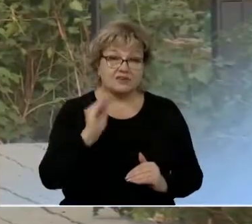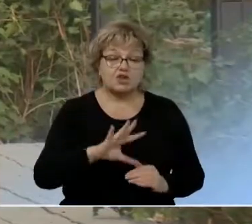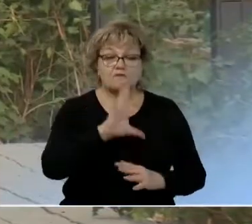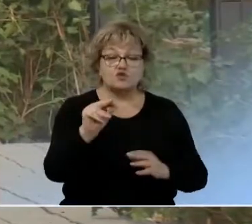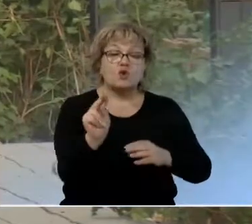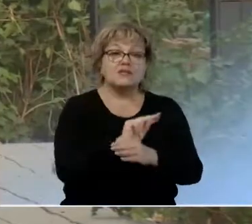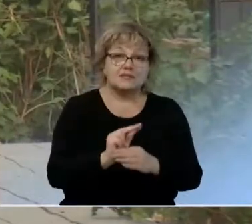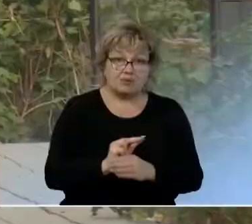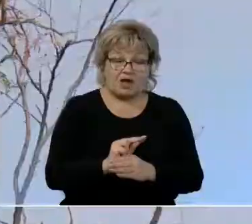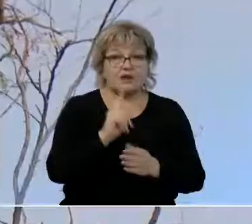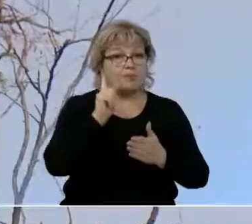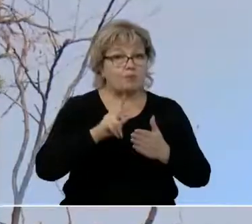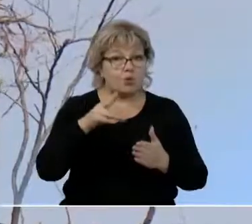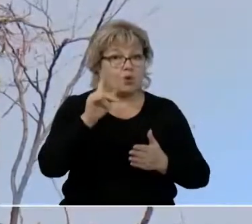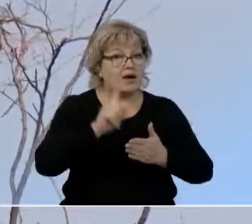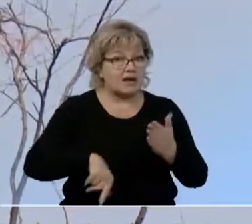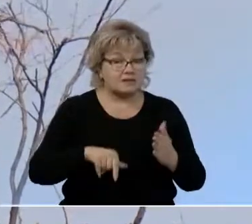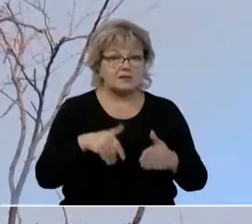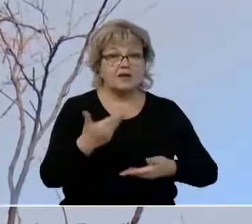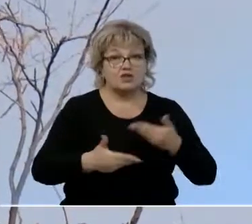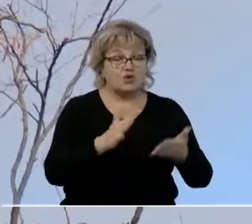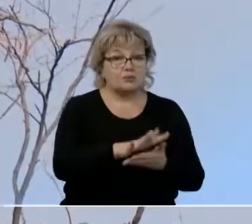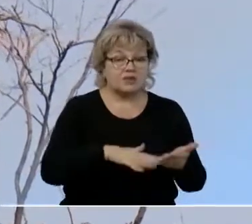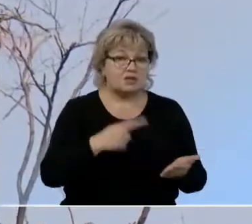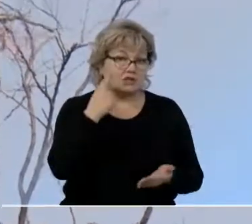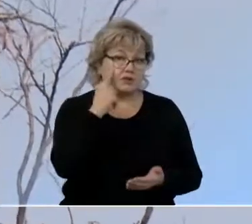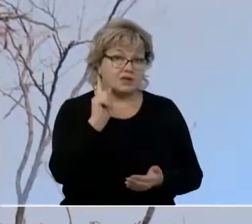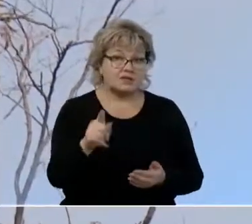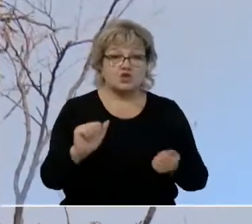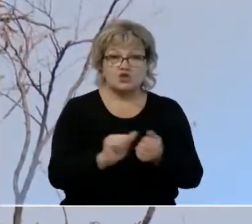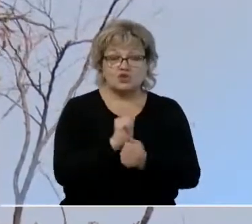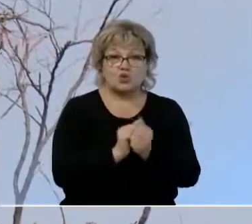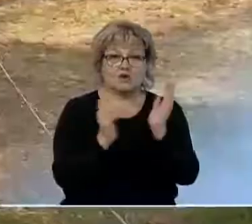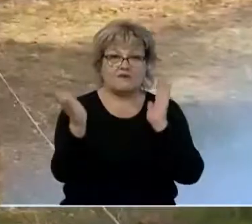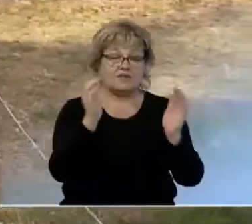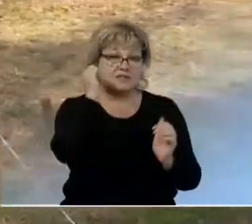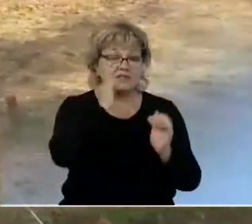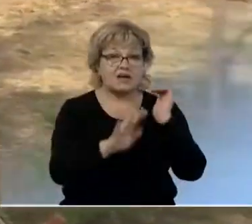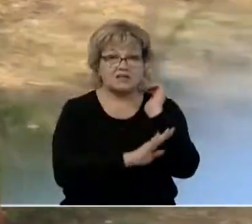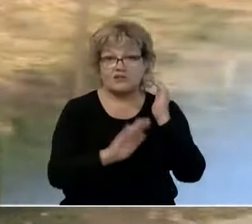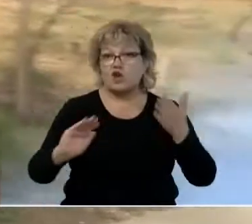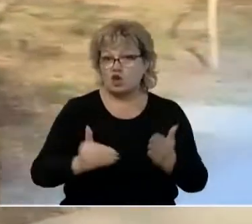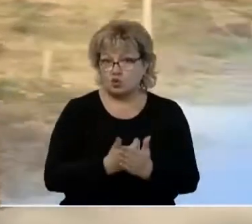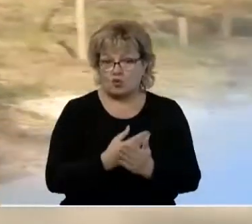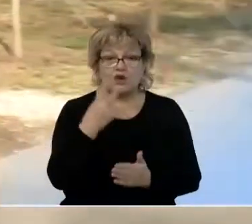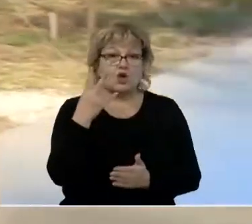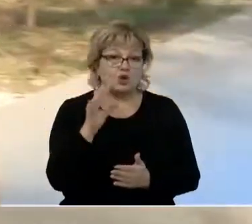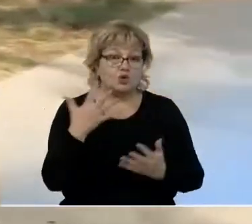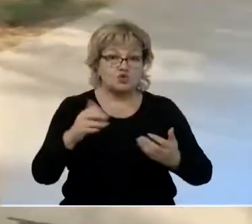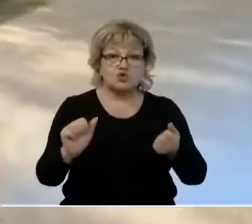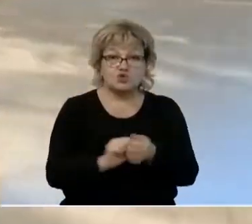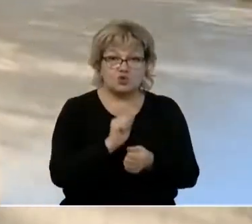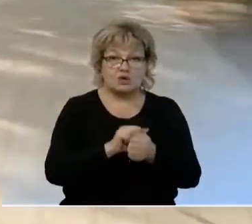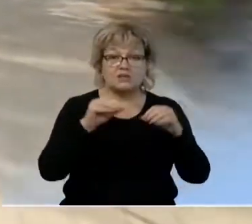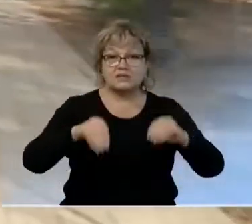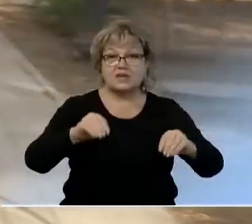все исправили по гарантии. Идем дальше. В глаза бросаются сухие ветки старых деревьев и новые, но уже сухостойные